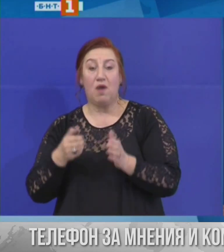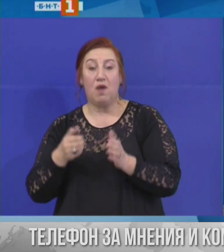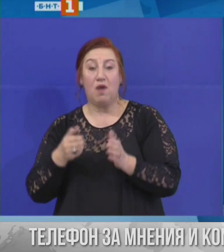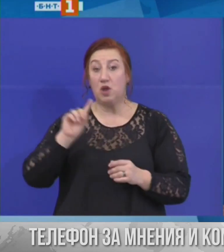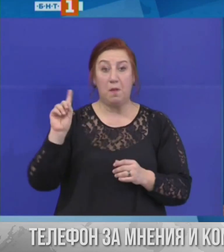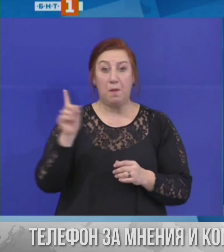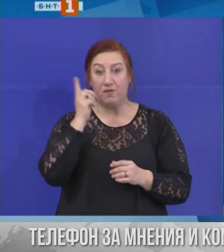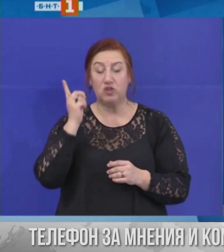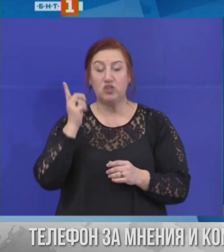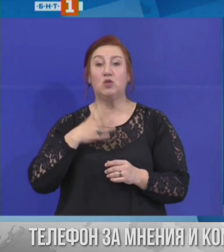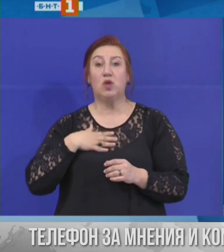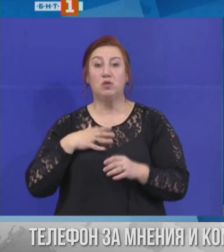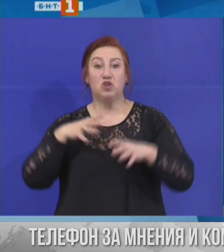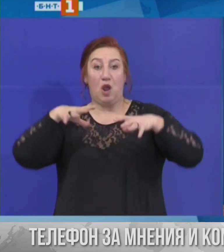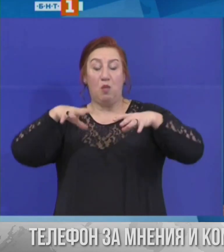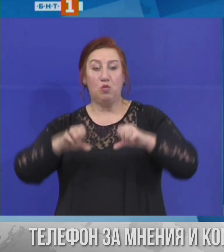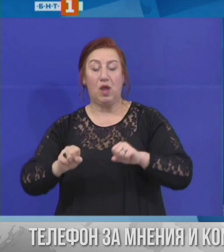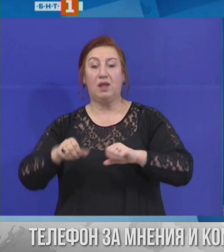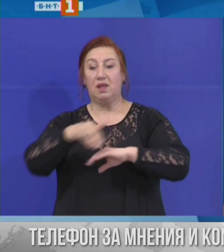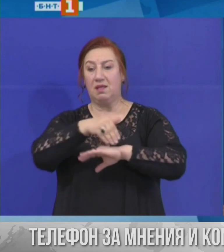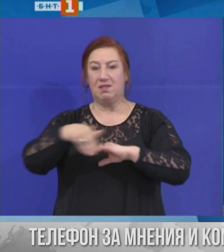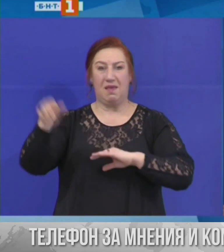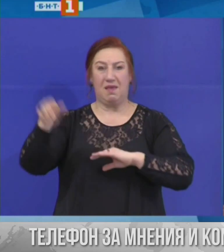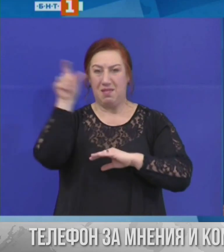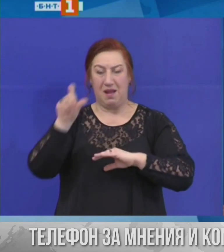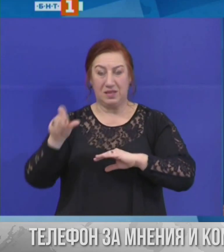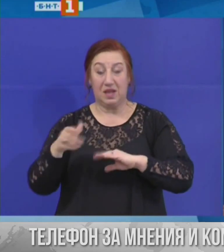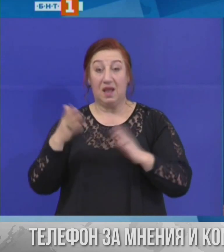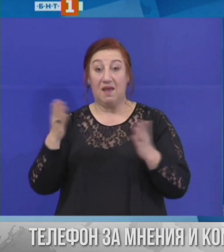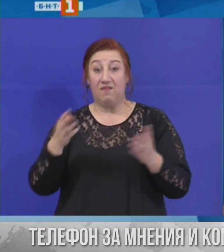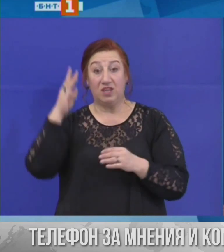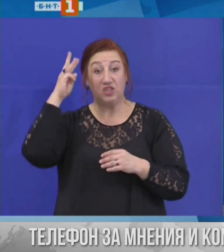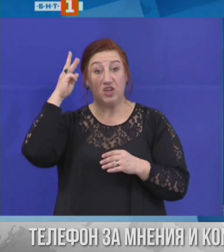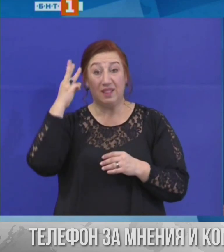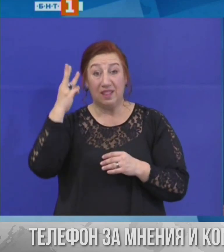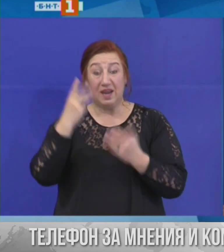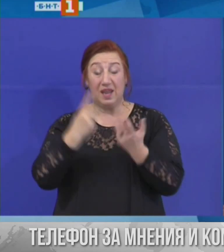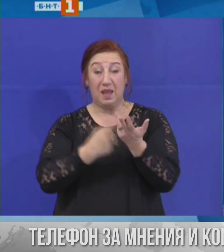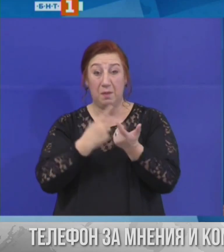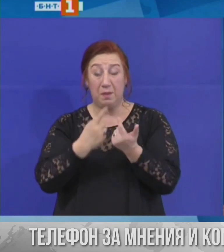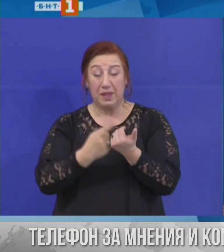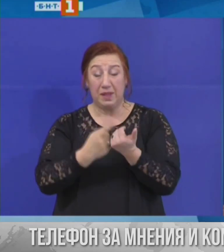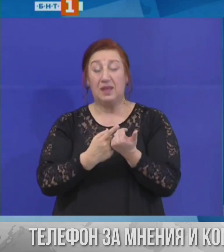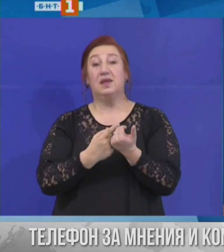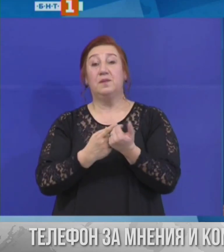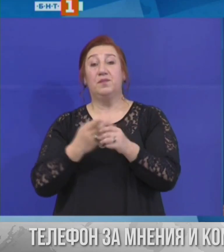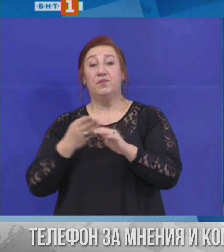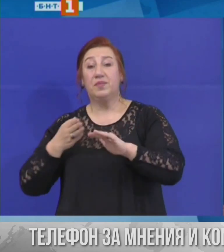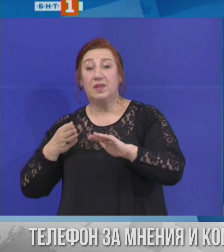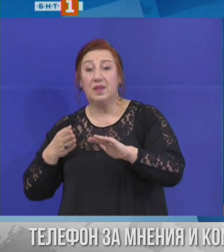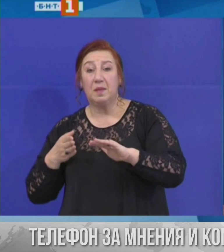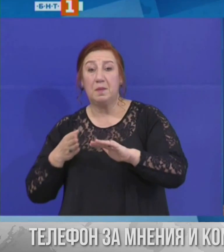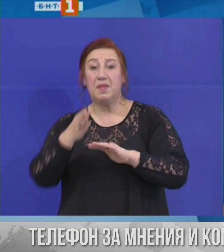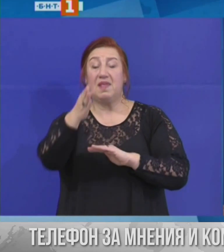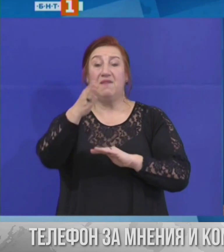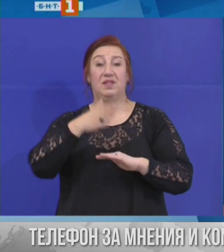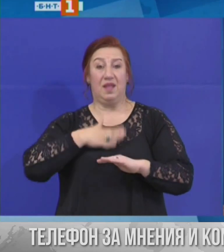дена продължи, на етенантско-словенската граница, вече три пъти се преминават наши